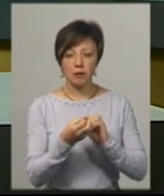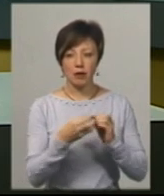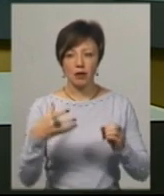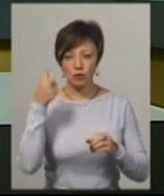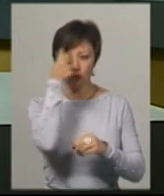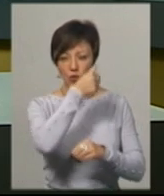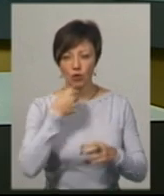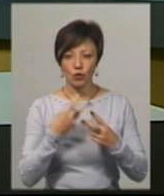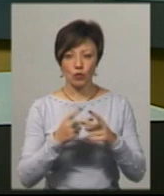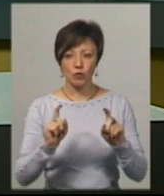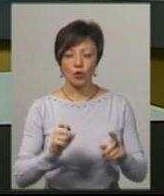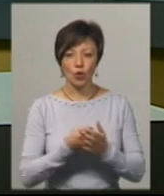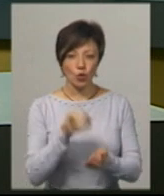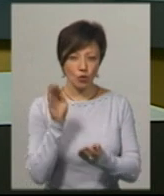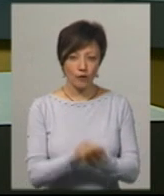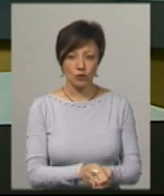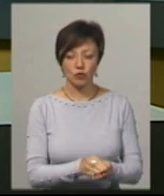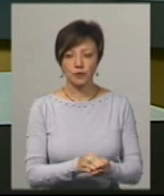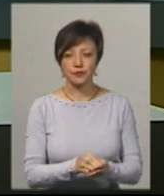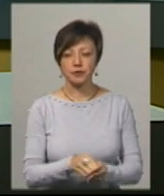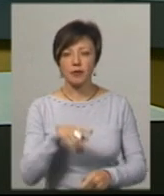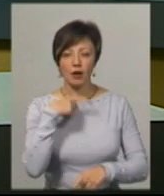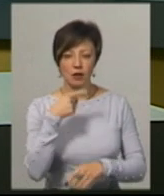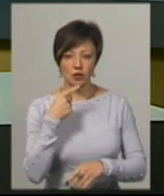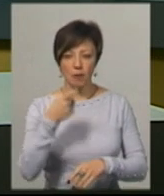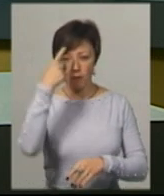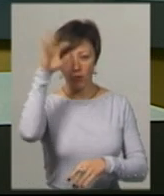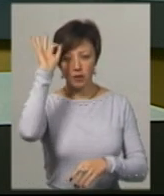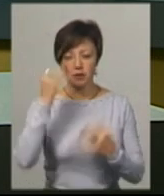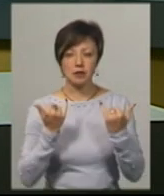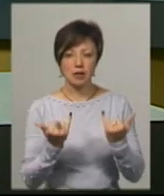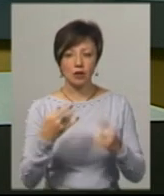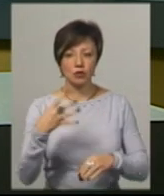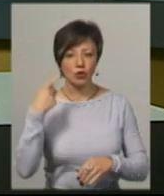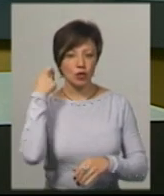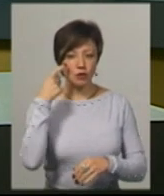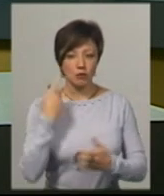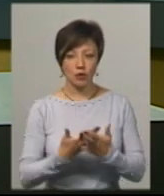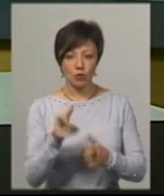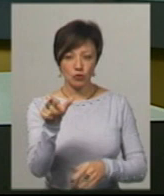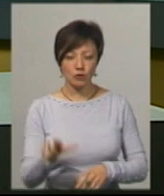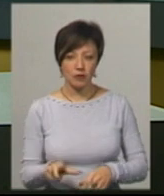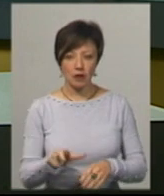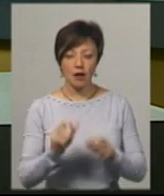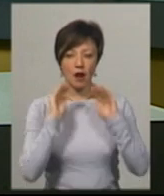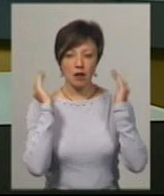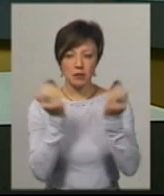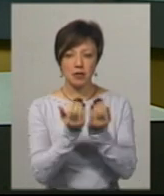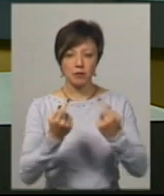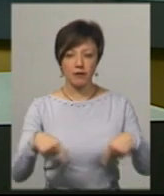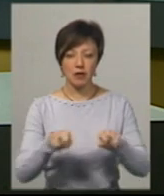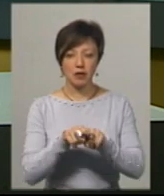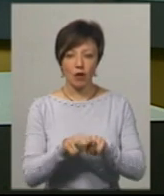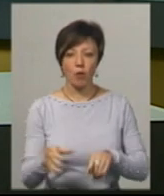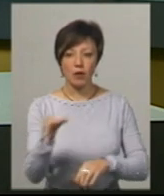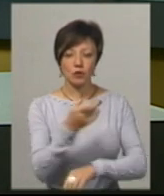років позбавлення волі до довічного ув'язнення, каже Інна Глега. Наразі 40-річний підозрюваний перебуває у реанімаційному відділенні